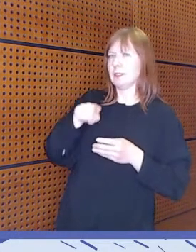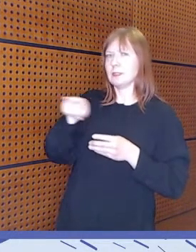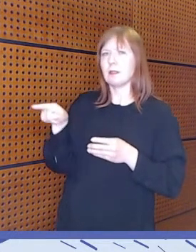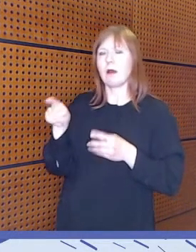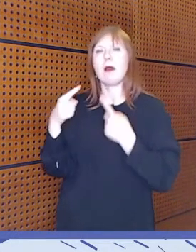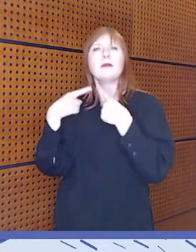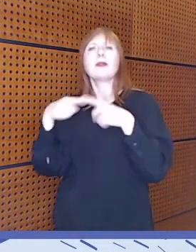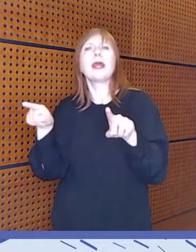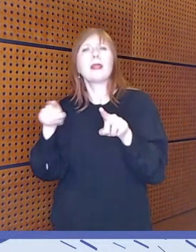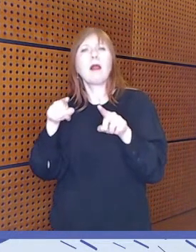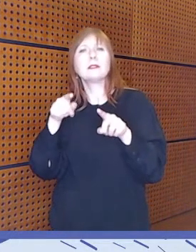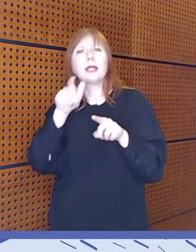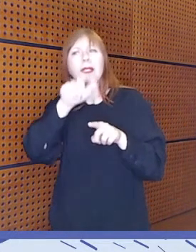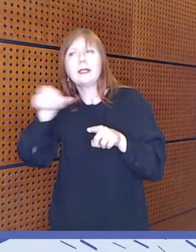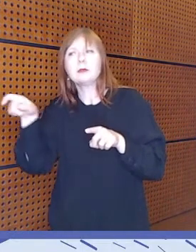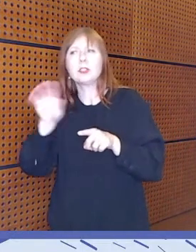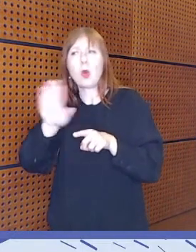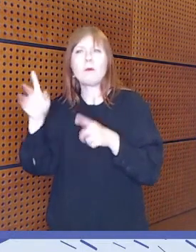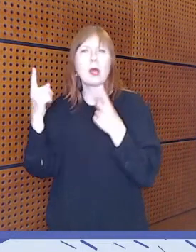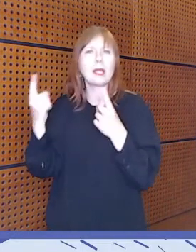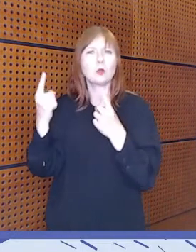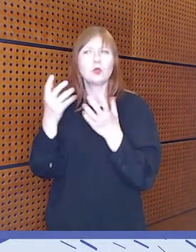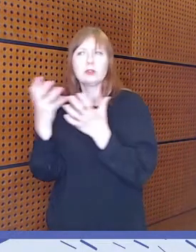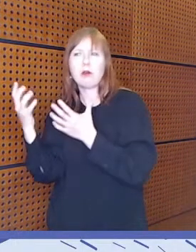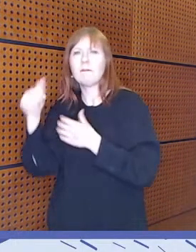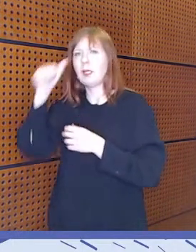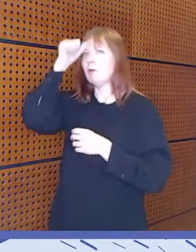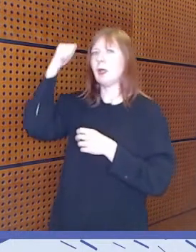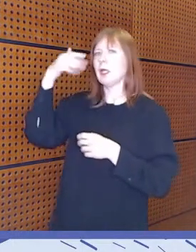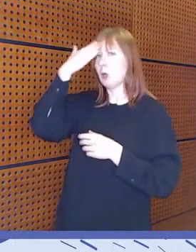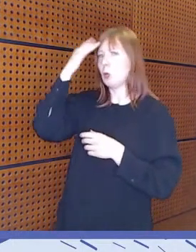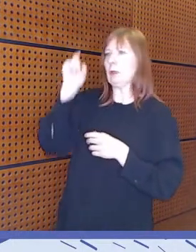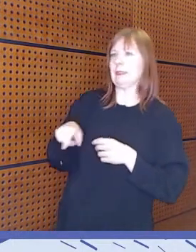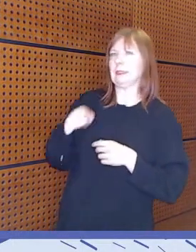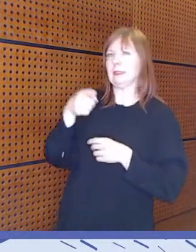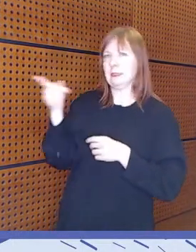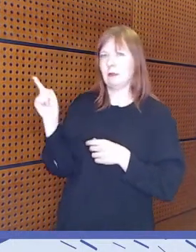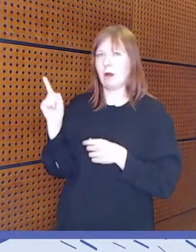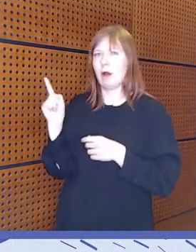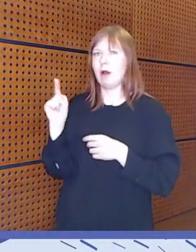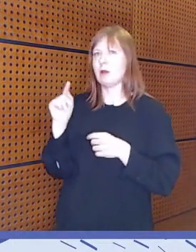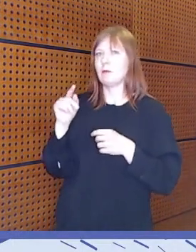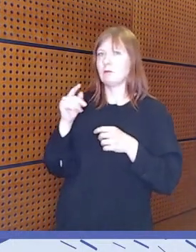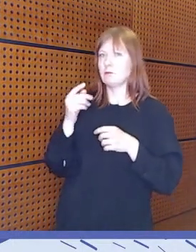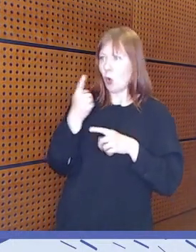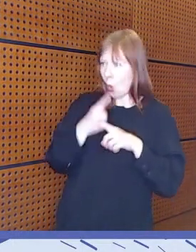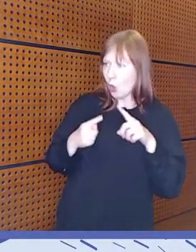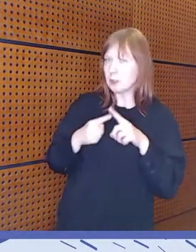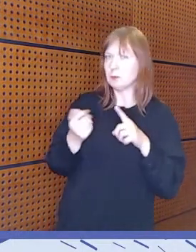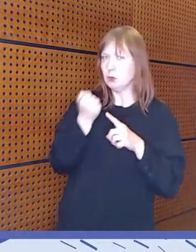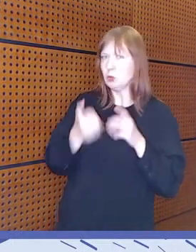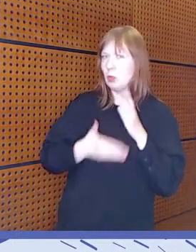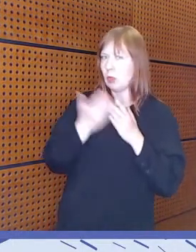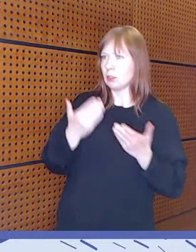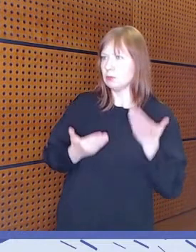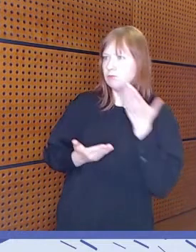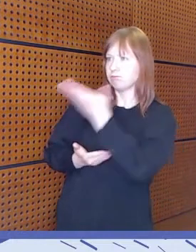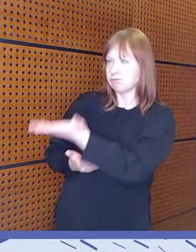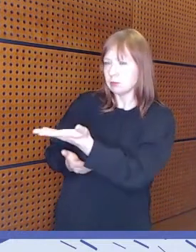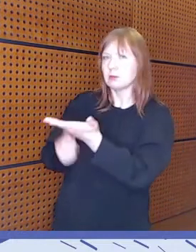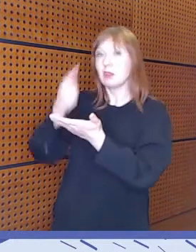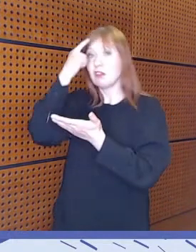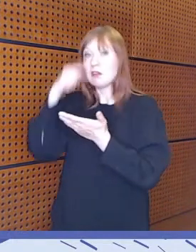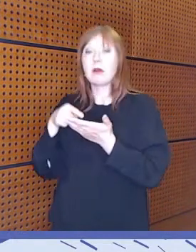erityistarpeita ja tarjota niihin ratkaisuja, jolloin se kasvatustoiminta ei välttämättä kohdistu riittävästi